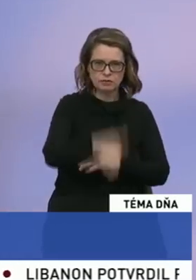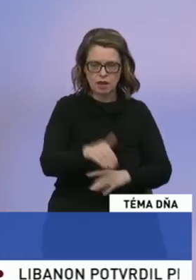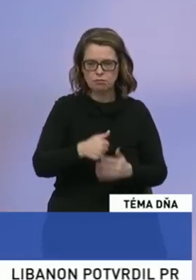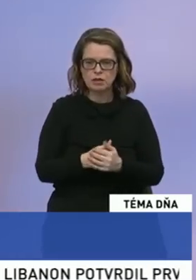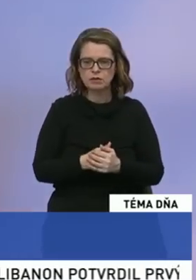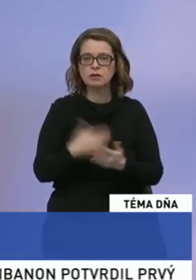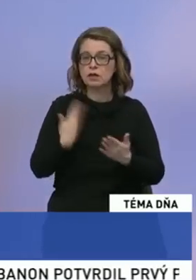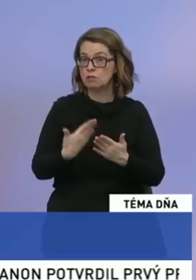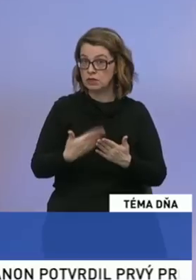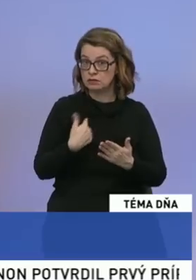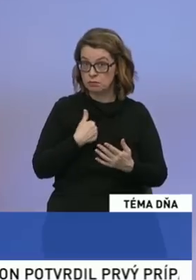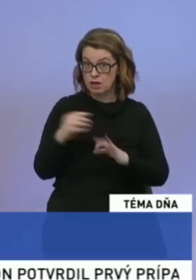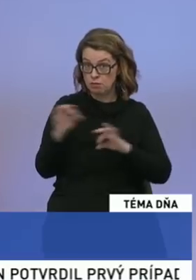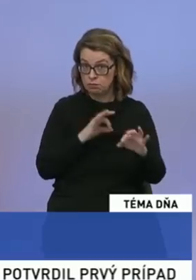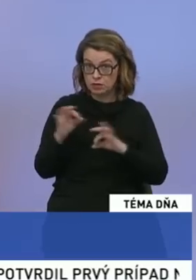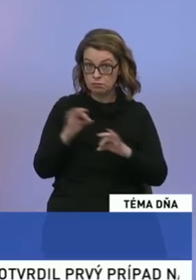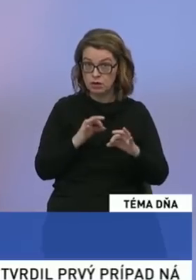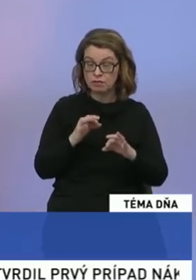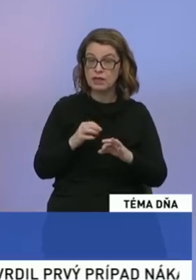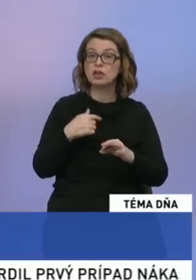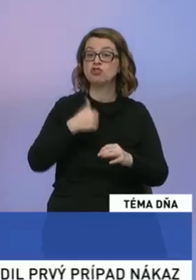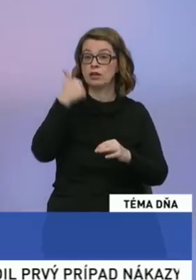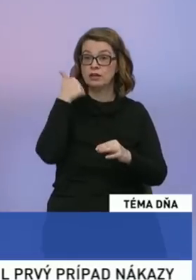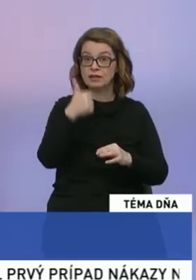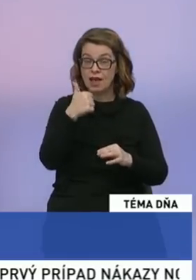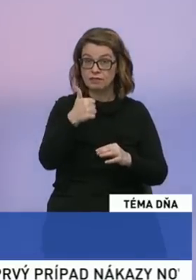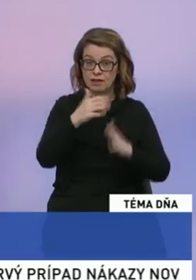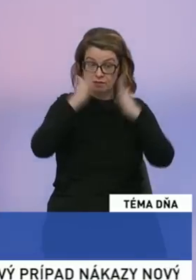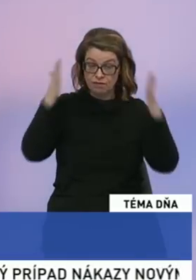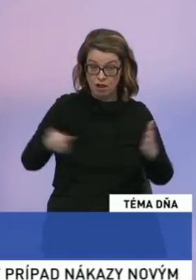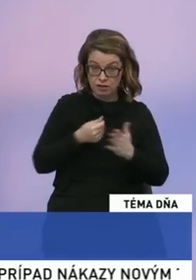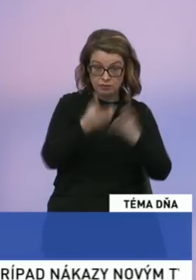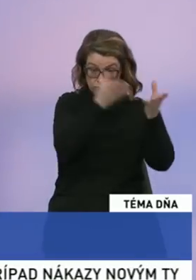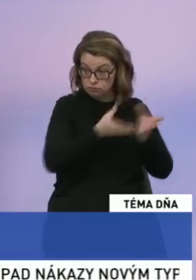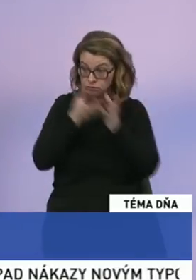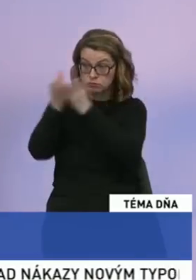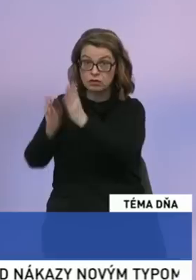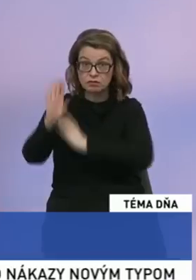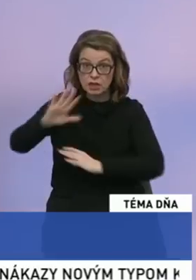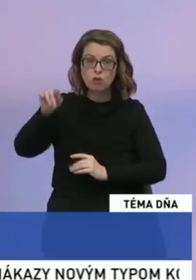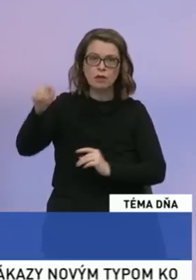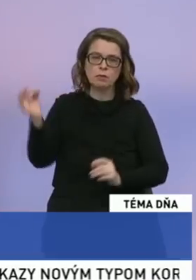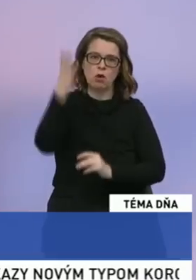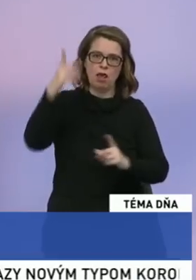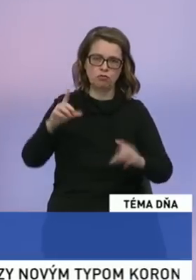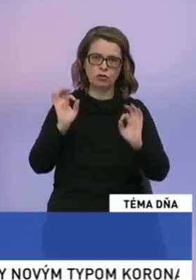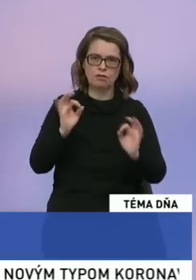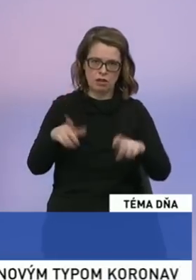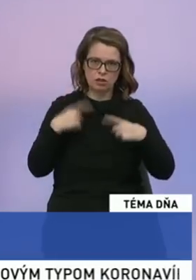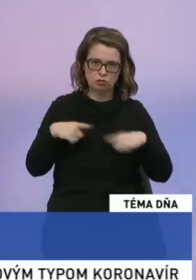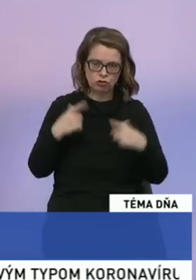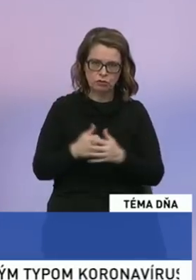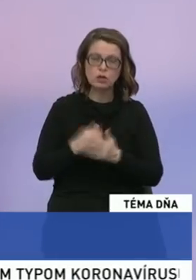pripravili jedného veľkého investora na východ krajiny, ľuďom by sa určite zlepšila kvalita života. A samozrejme s tým